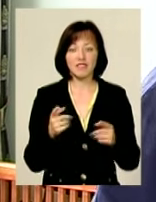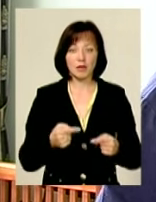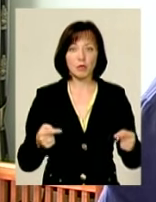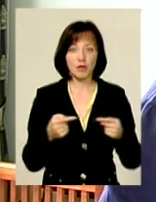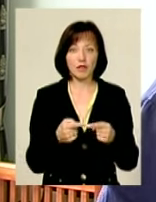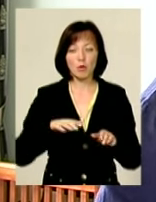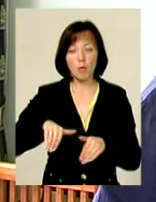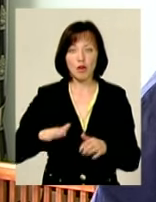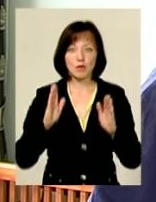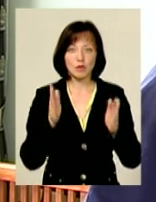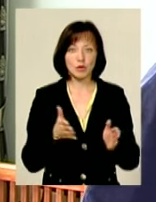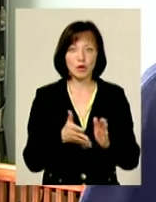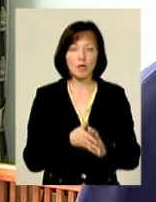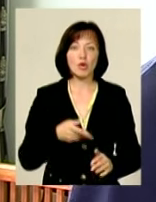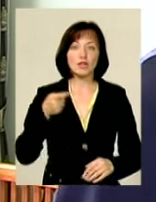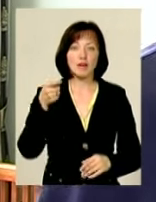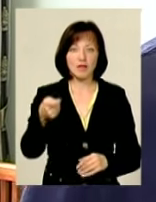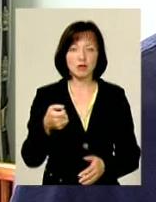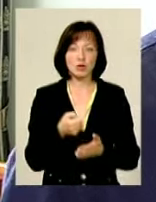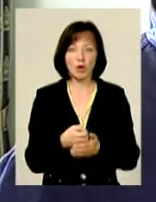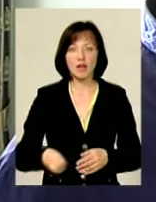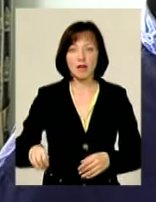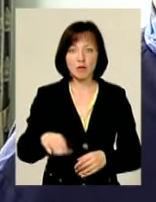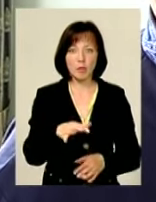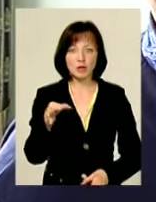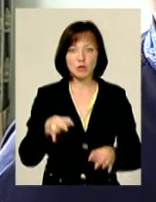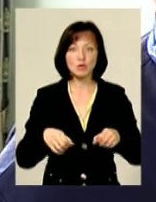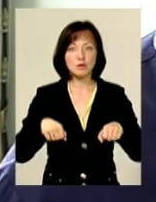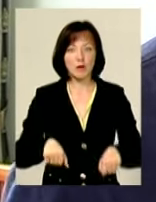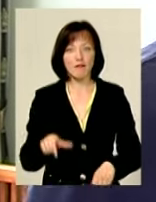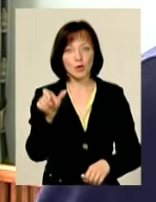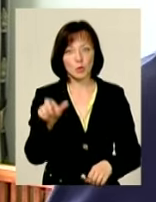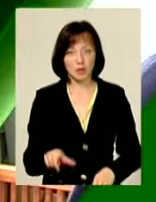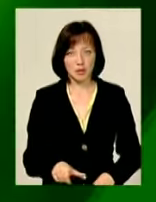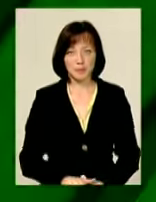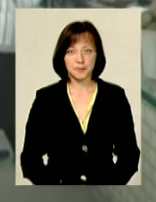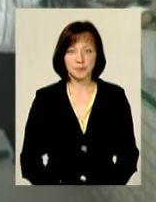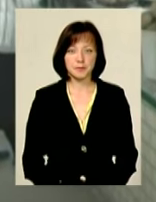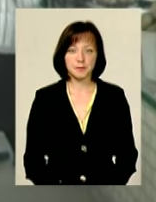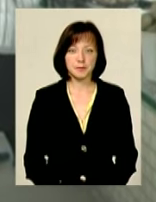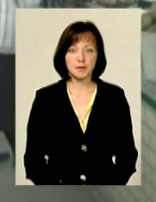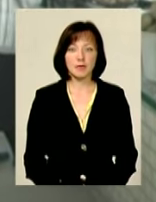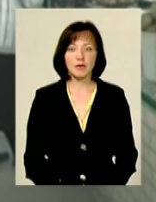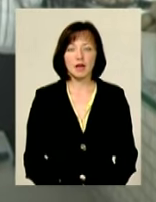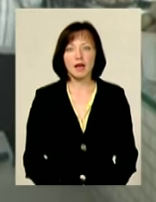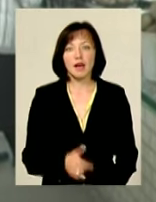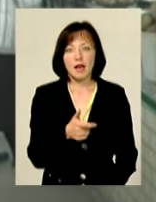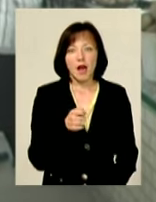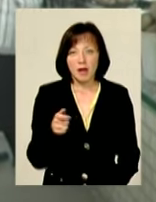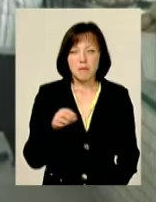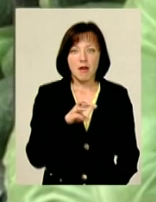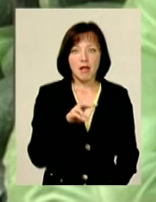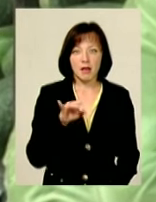будуть потім, як сказав відповідач, будуть подаватися навіть до Європейського суду з прав людини. Ягідка, малинка, а ще